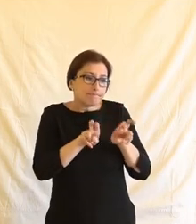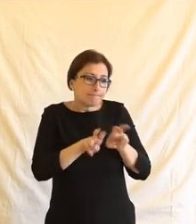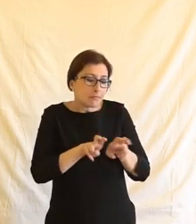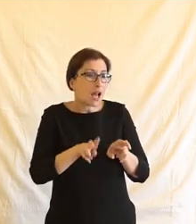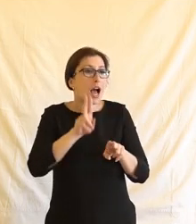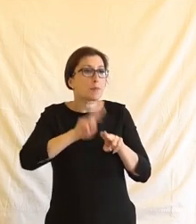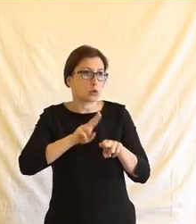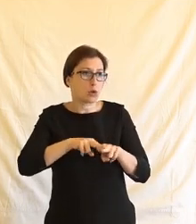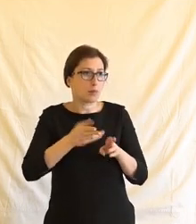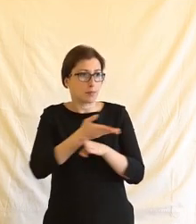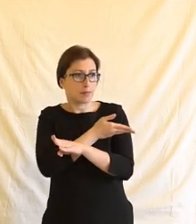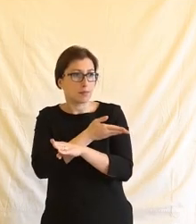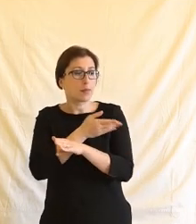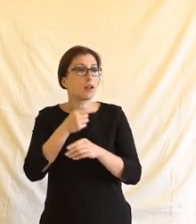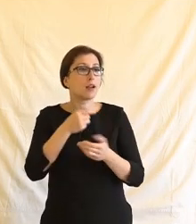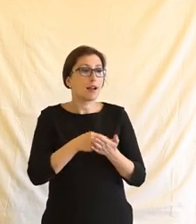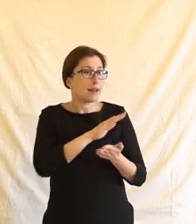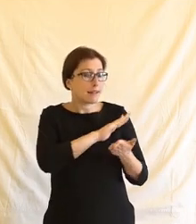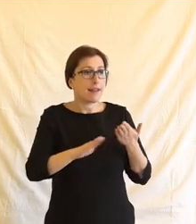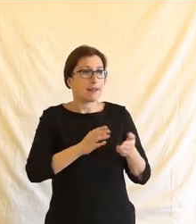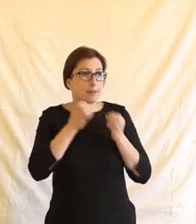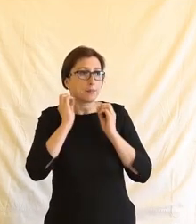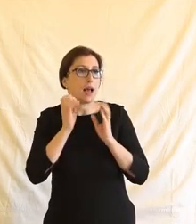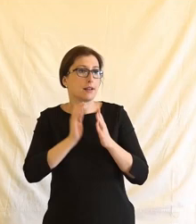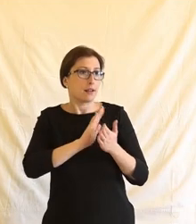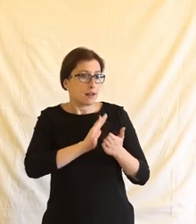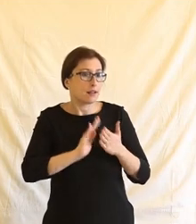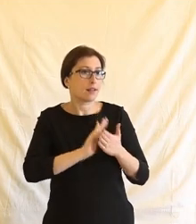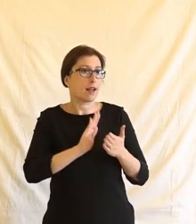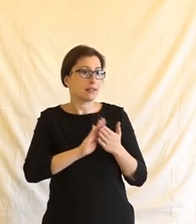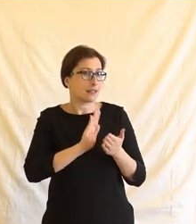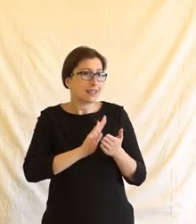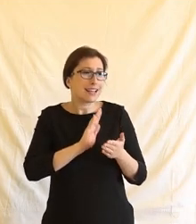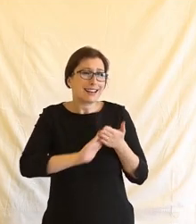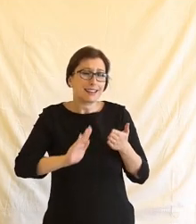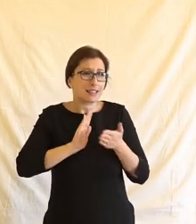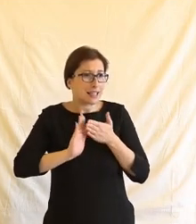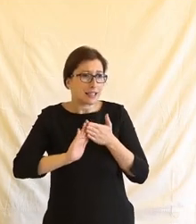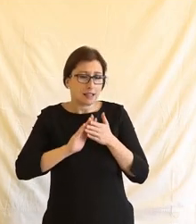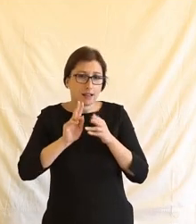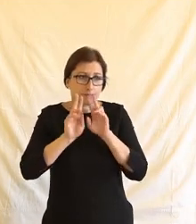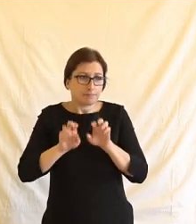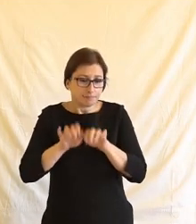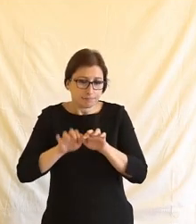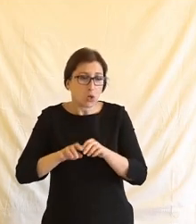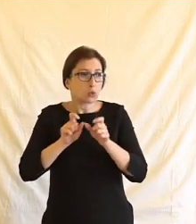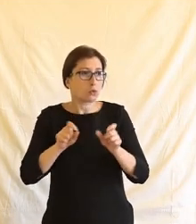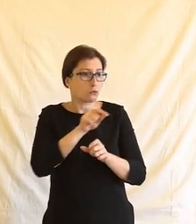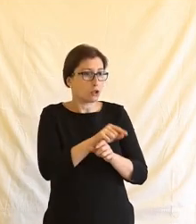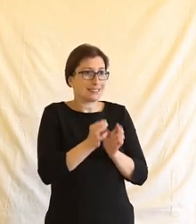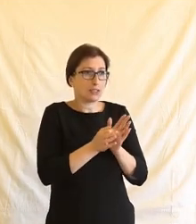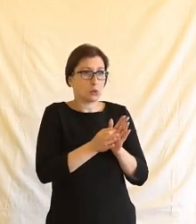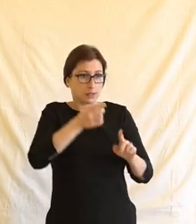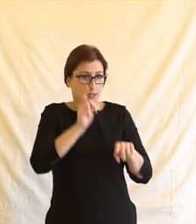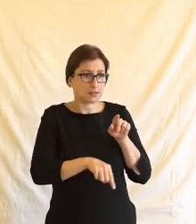odstupem, to, co říkala Jana Patinová, nejednat prostě jenom rychle s tou jednou vizí